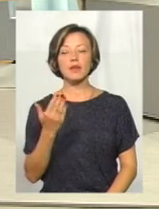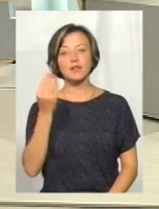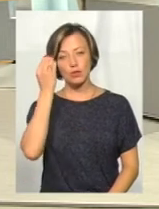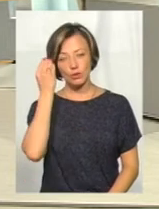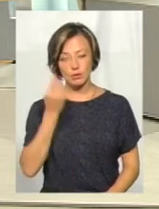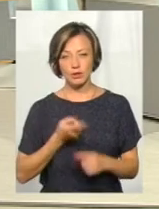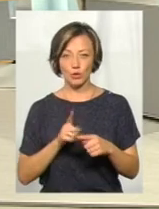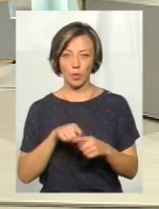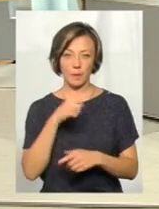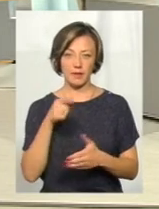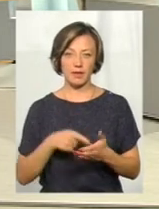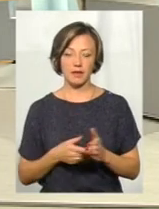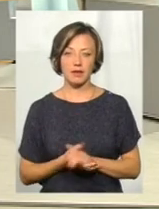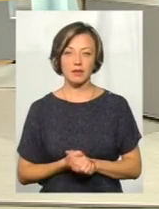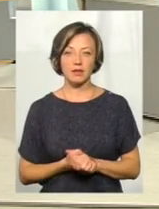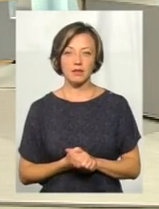Вікторія?